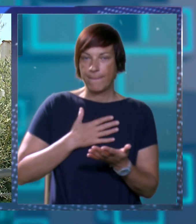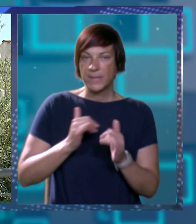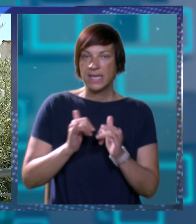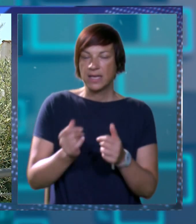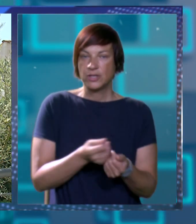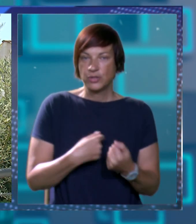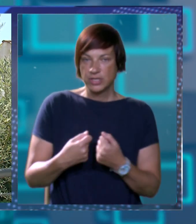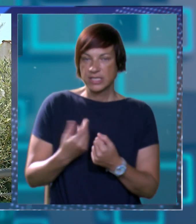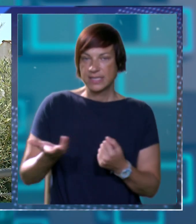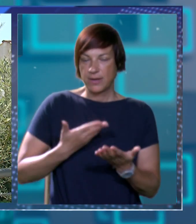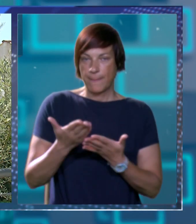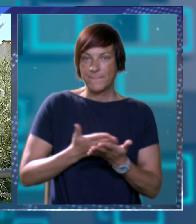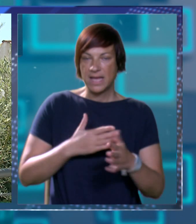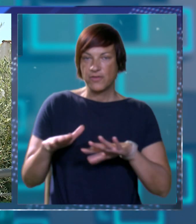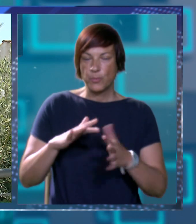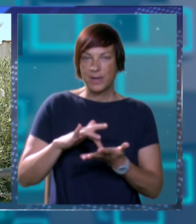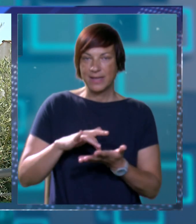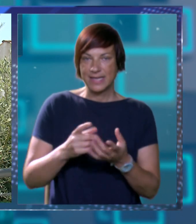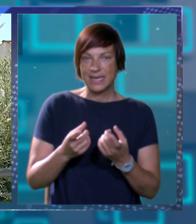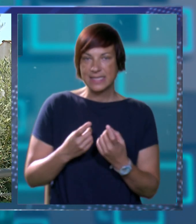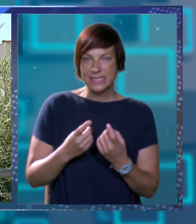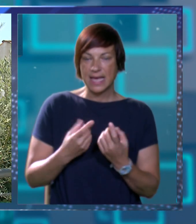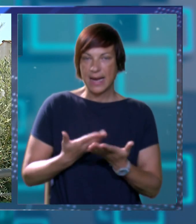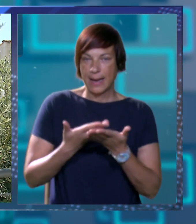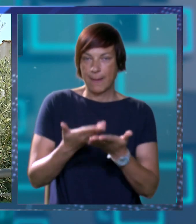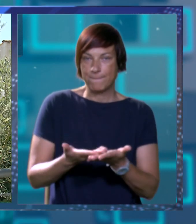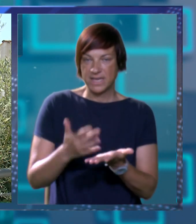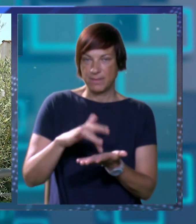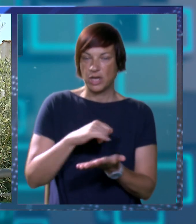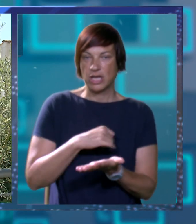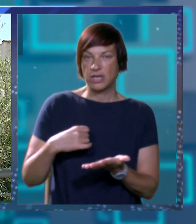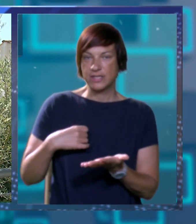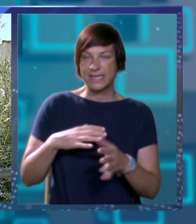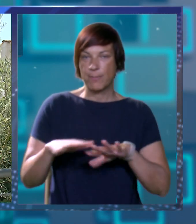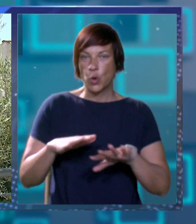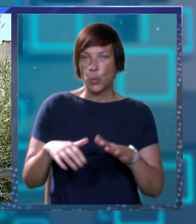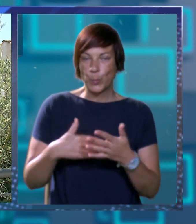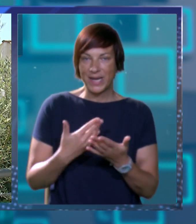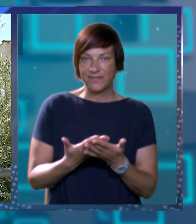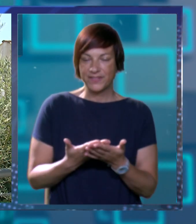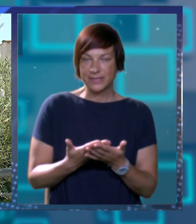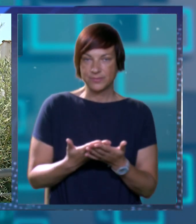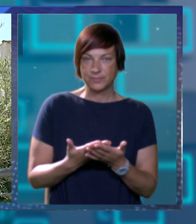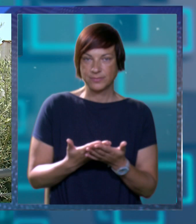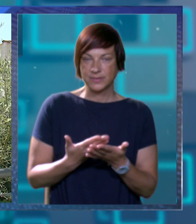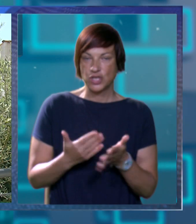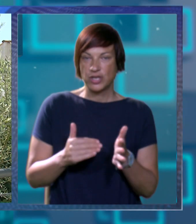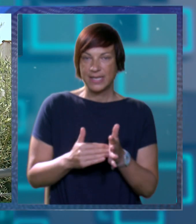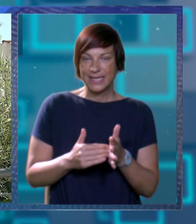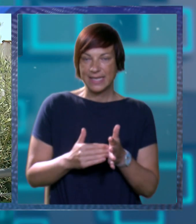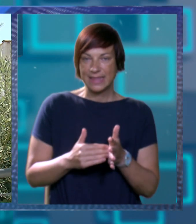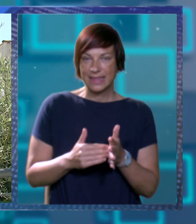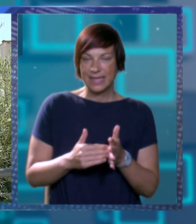turističke zajednice, donosimo planu upravljanja destinacijom, ali ih predajemo lokalno i samupravi i one ih